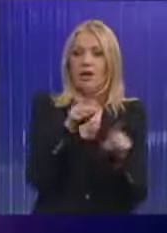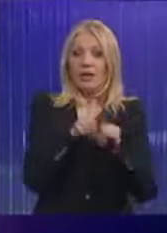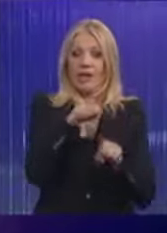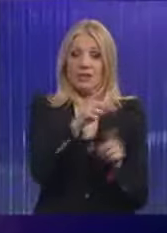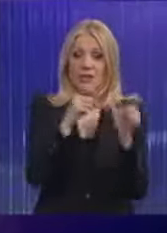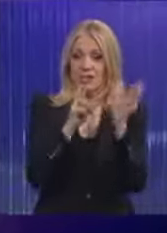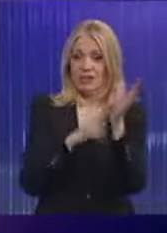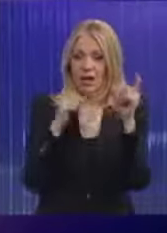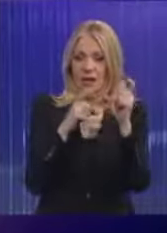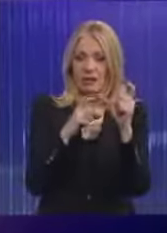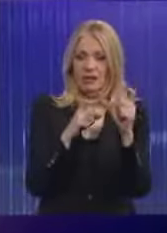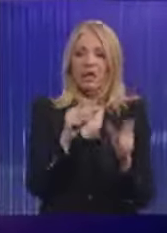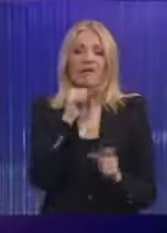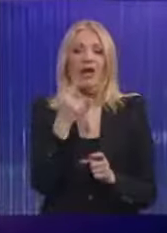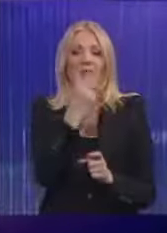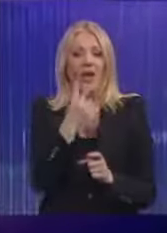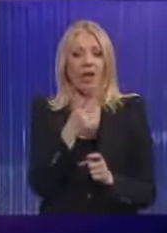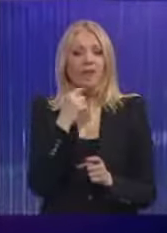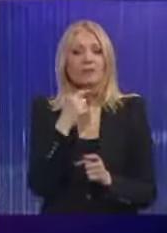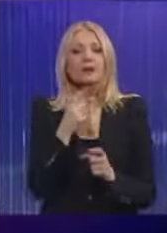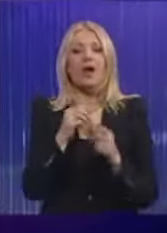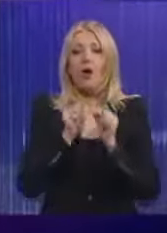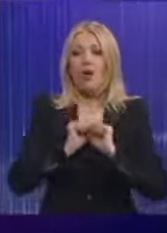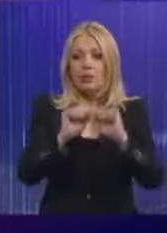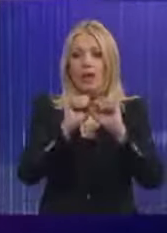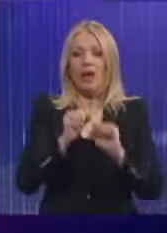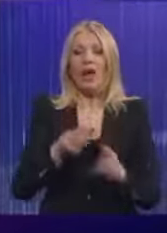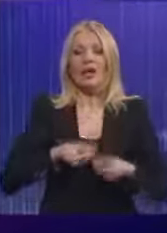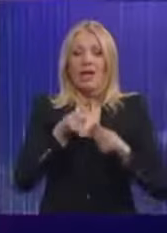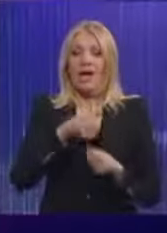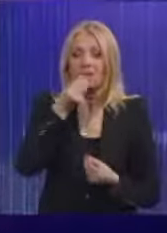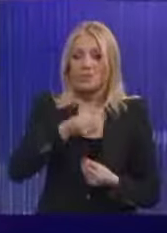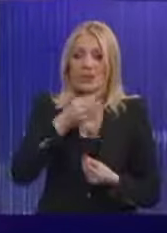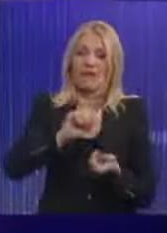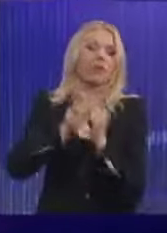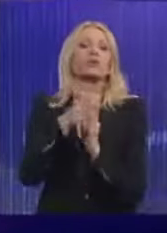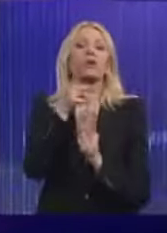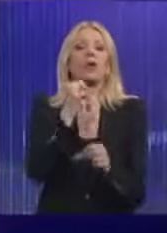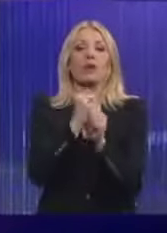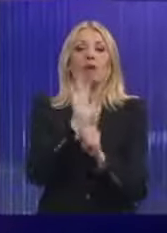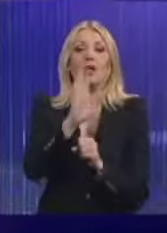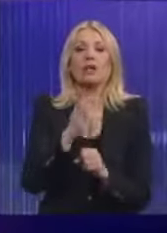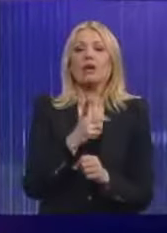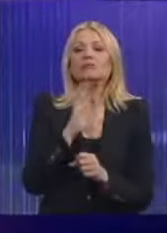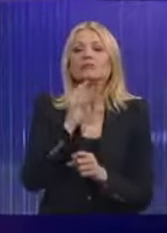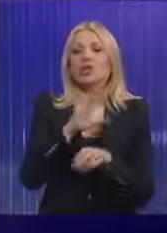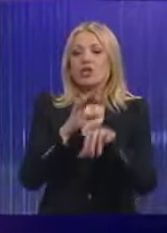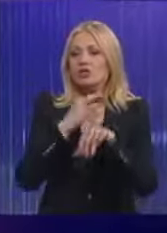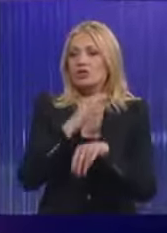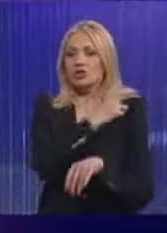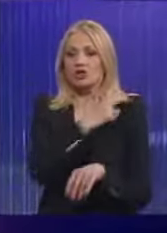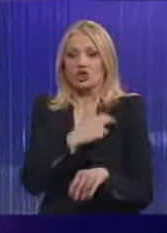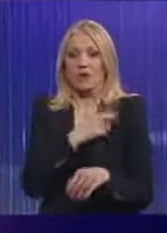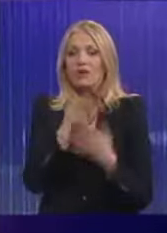SNS. Ivana Veljović Pereula odbila je da da izjavu, već je to umesto nje učinio njen partijski šef, odnosno